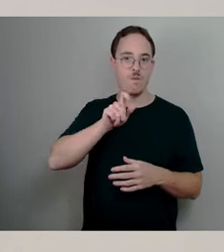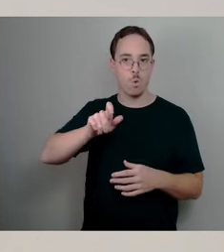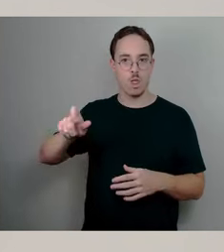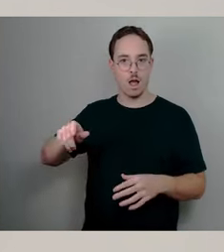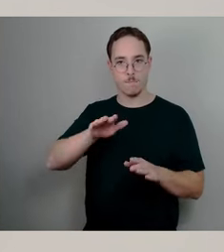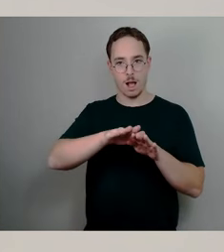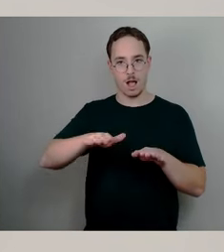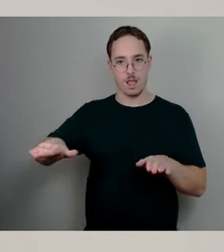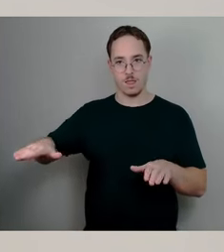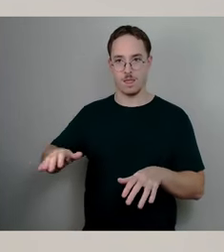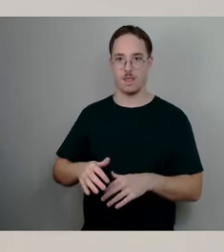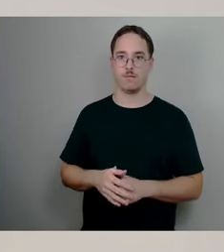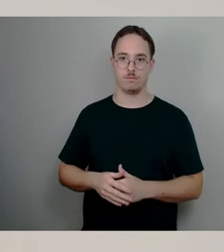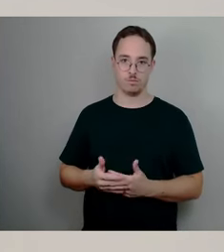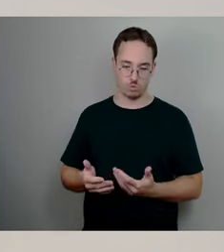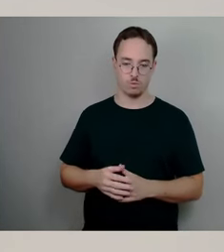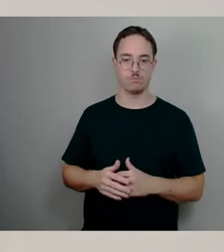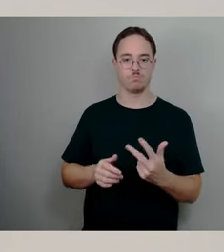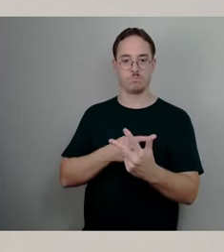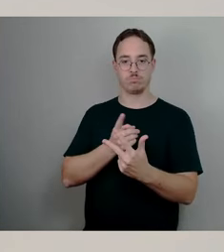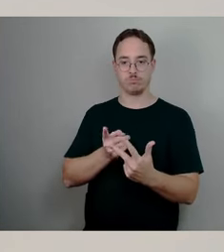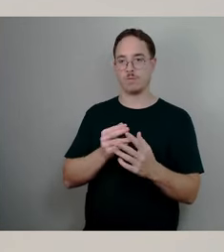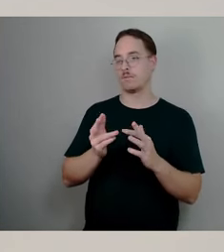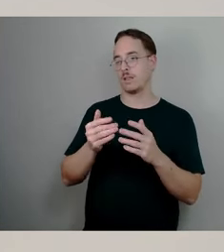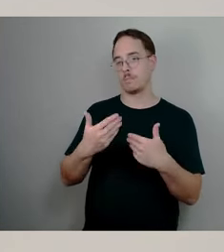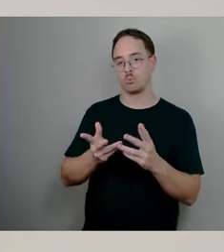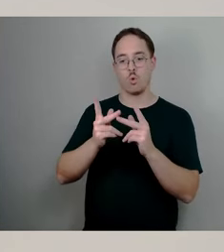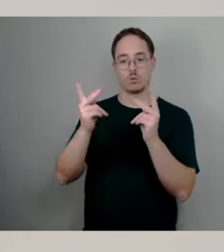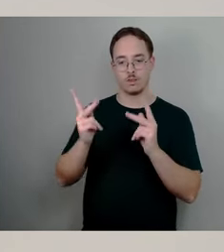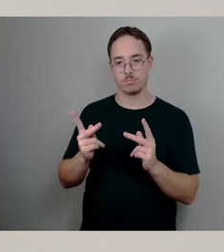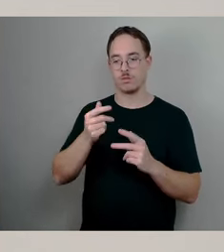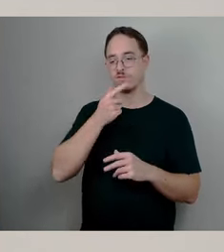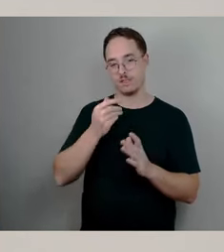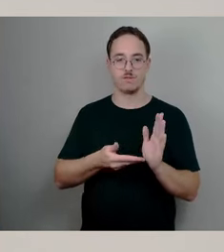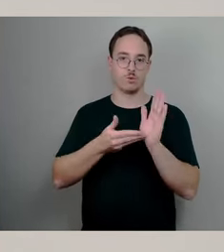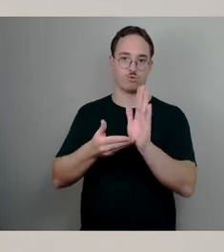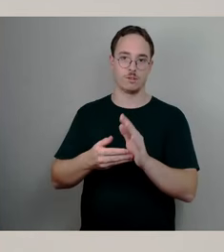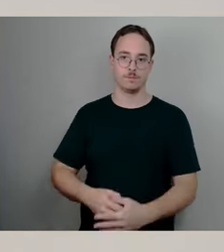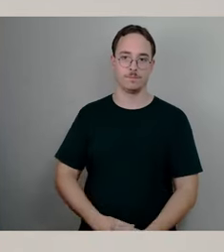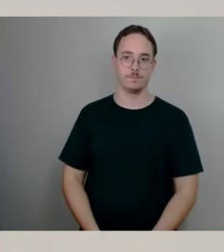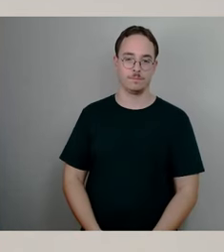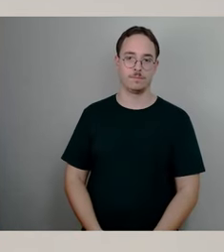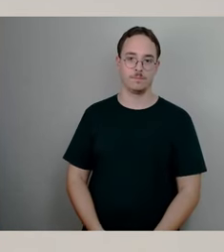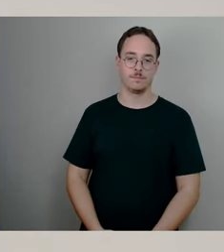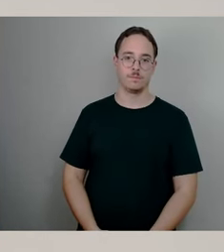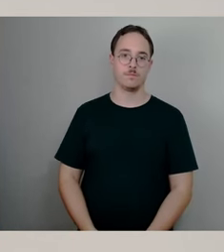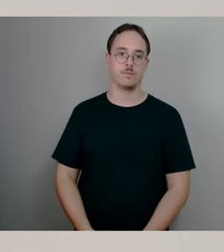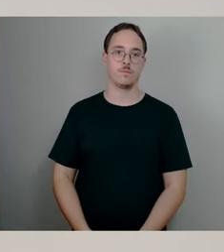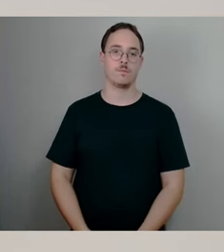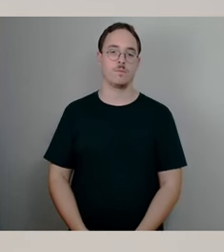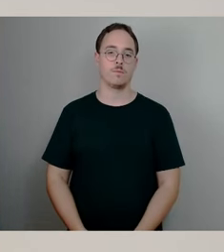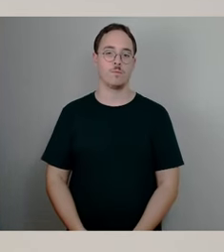kommen soll. Das wollen wir sozusagen vorstellen. Aber vom Prinzip ist es, die wichtige Information nochmal, die Möglichkeit zur Nutzung von Parklets